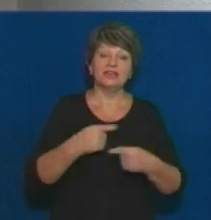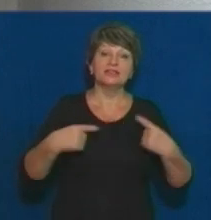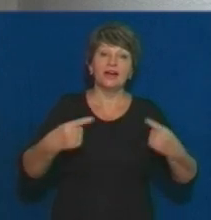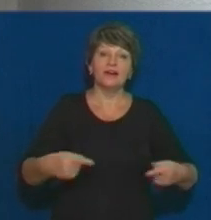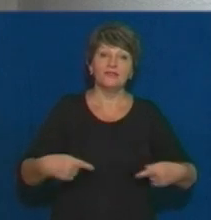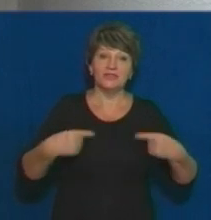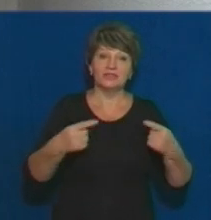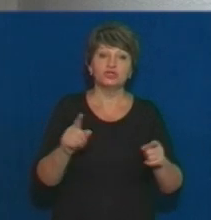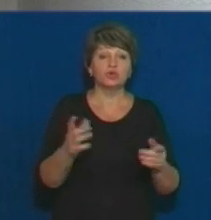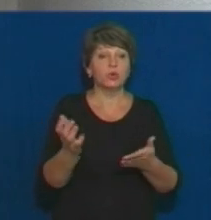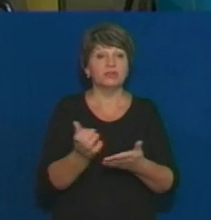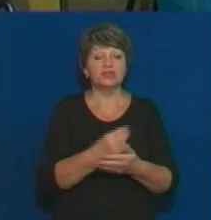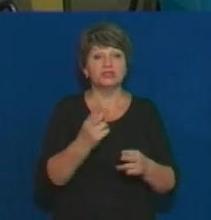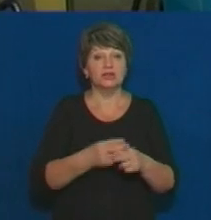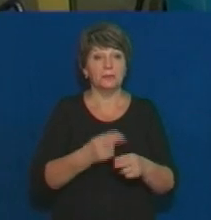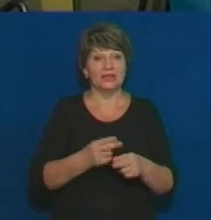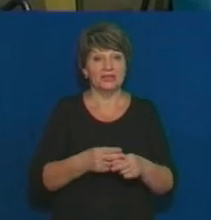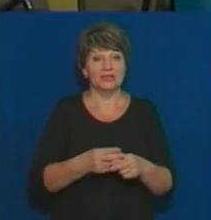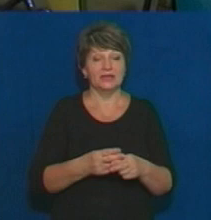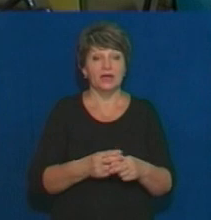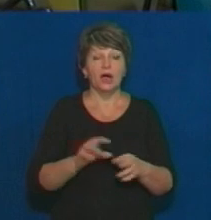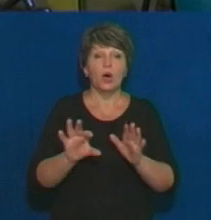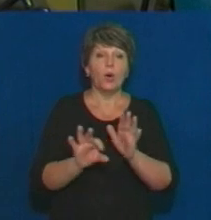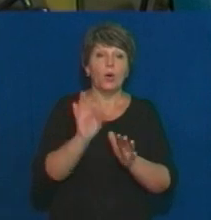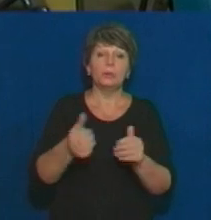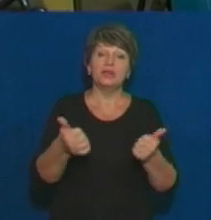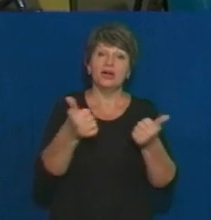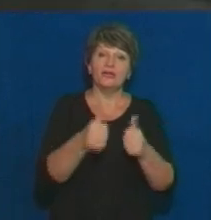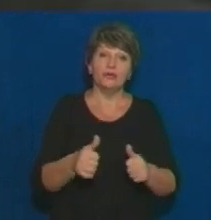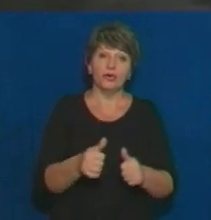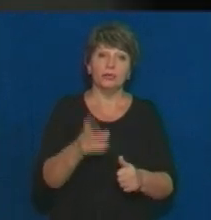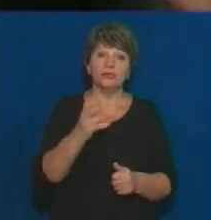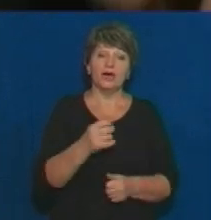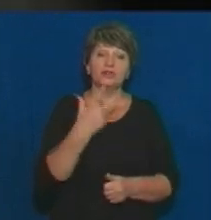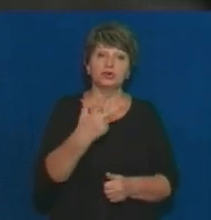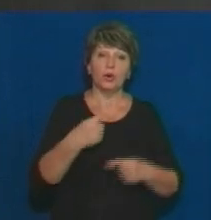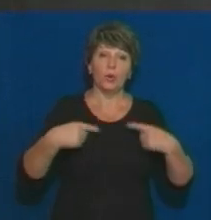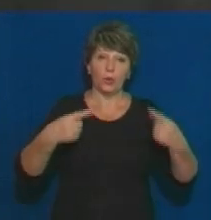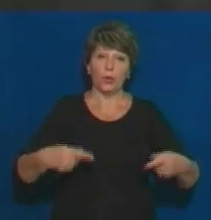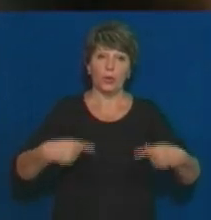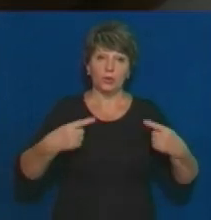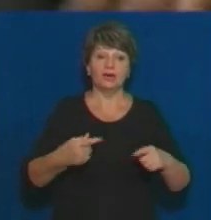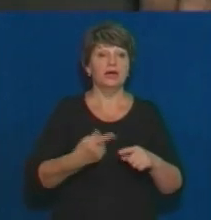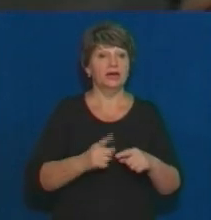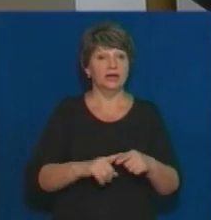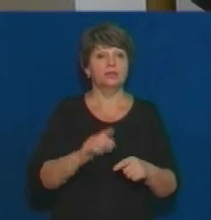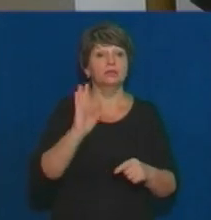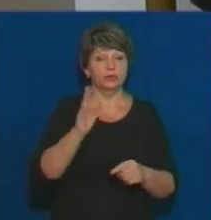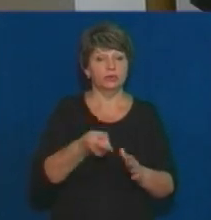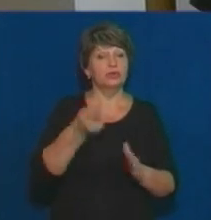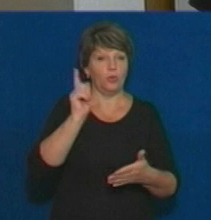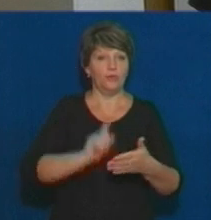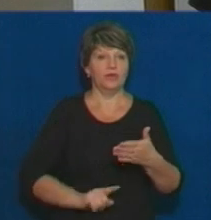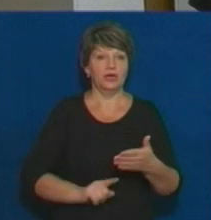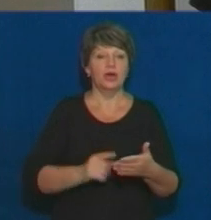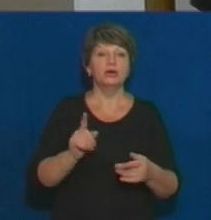те, що знайшли в металобрухті. Обрали форму для пересування на трьох колесах. Такий варіант, говорить чоловік, найнадійніший.